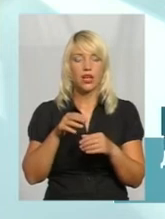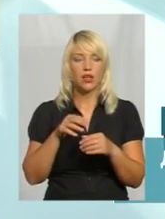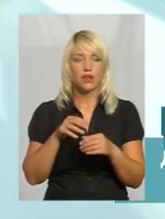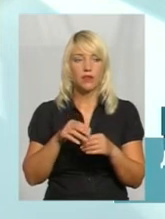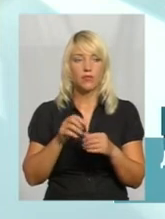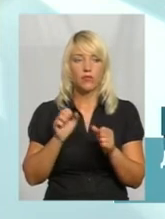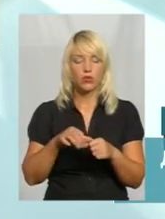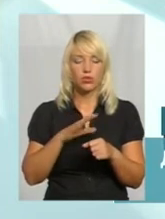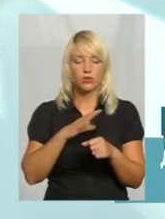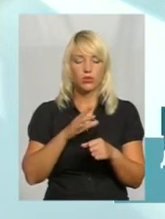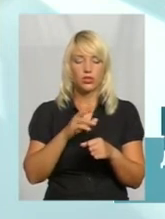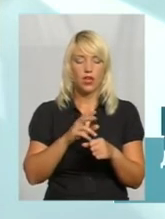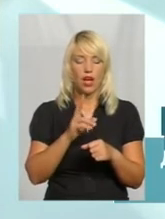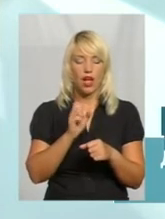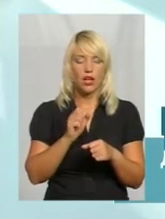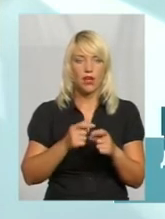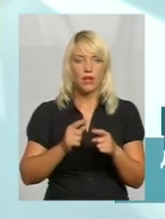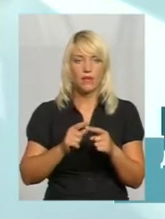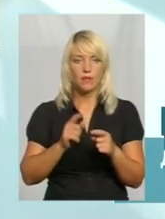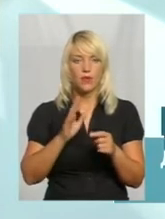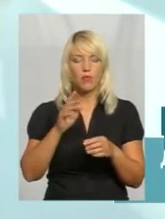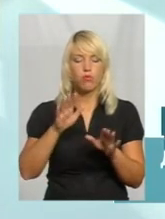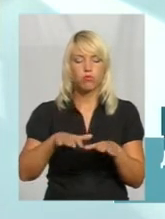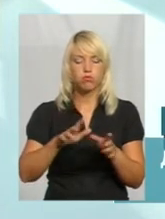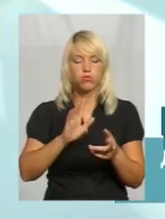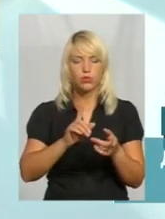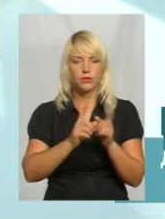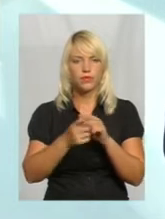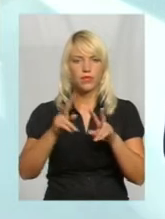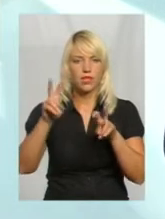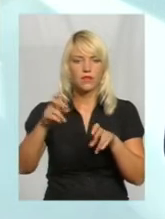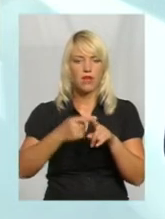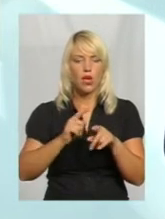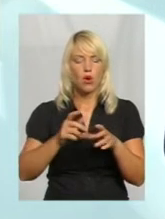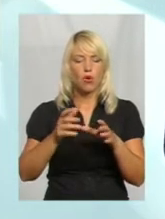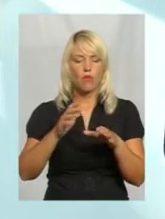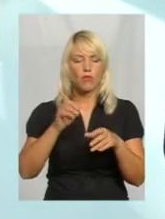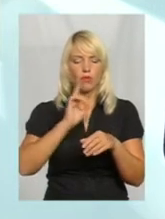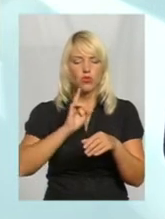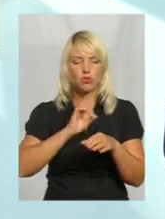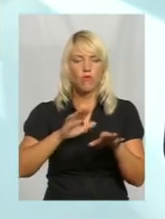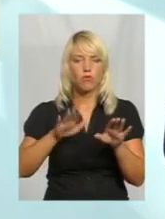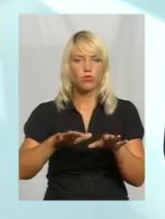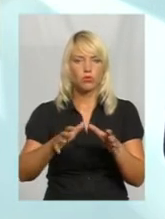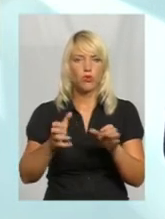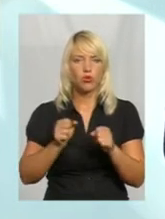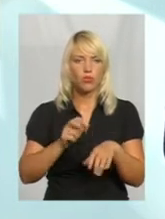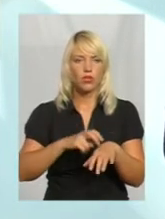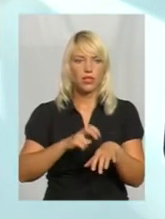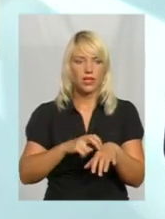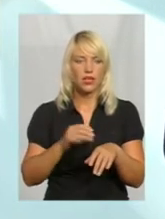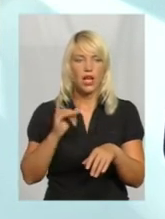перемінований пункт при тимчасовому прийому лікаря. Але сьогодні моя думка така, щоб зберегти сьогодні фельдшерські